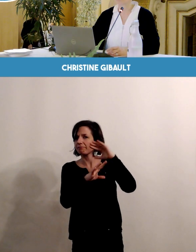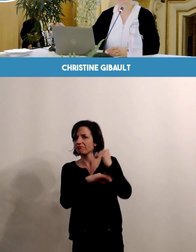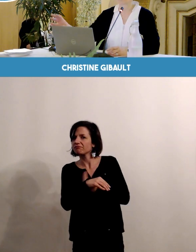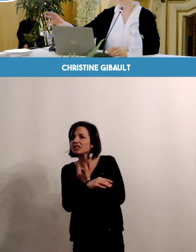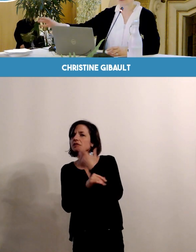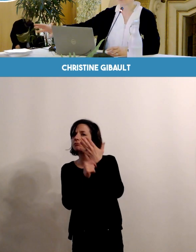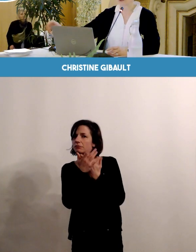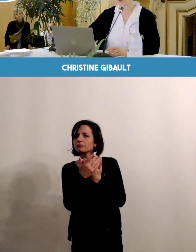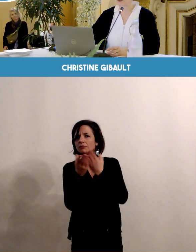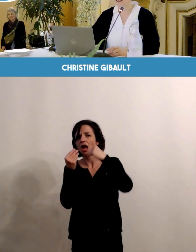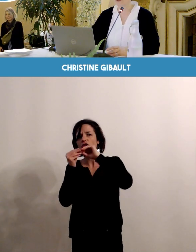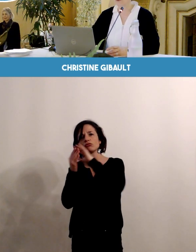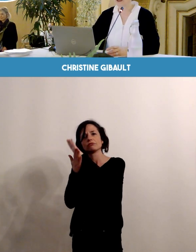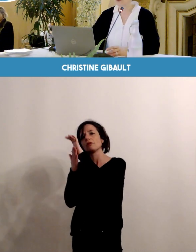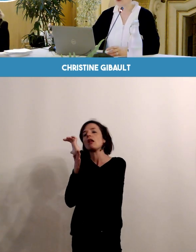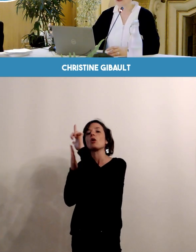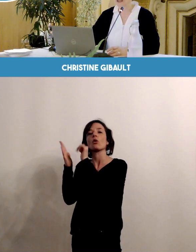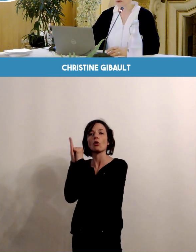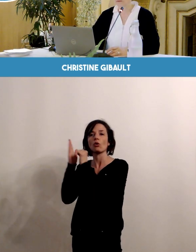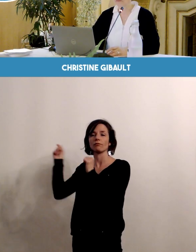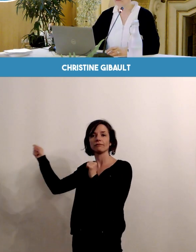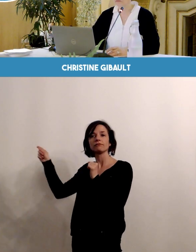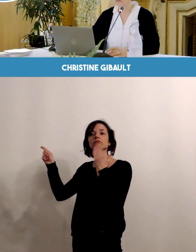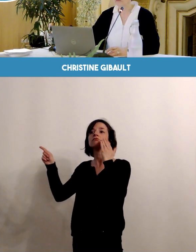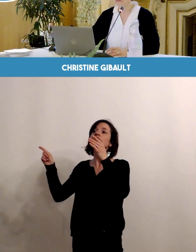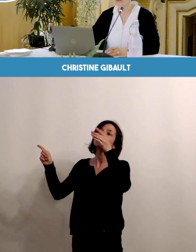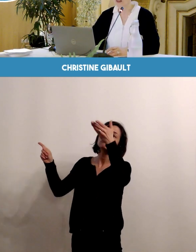'intervention, récupérer de la documentation.